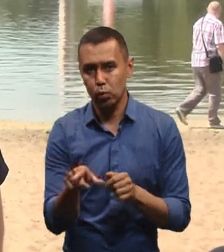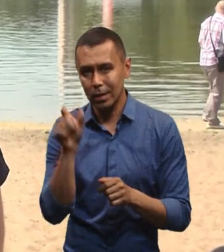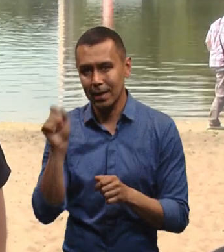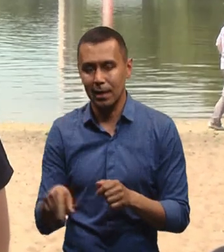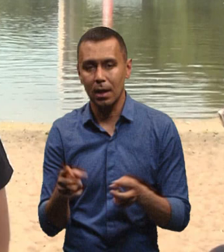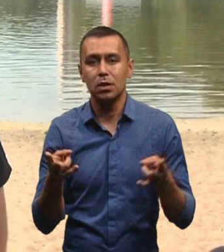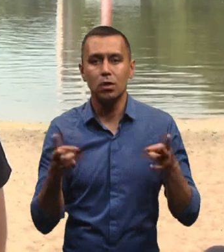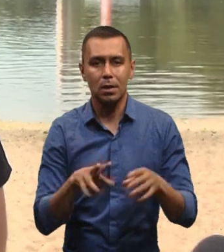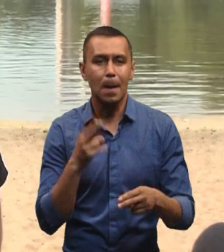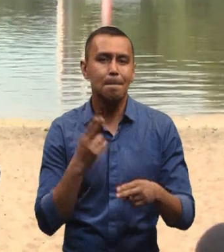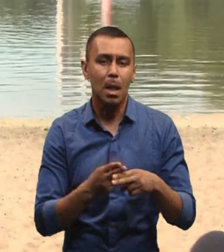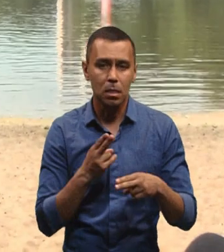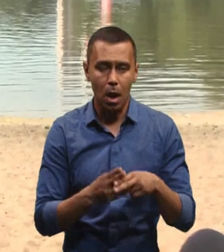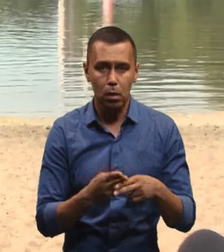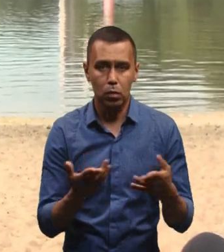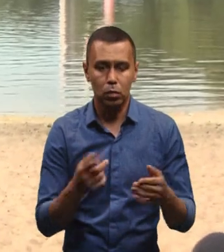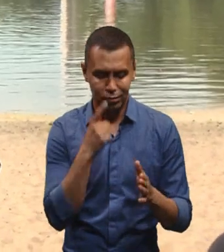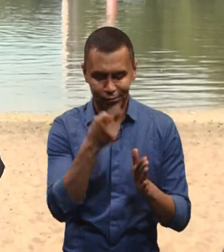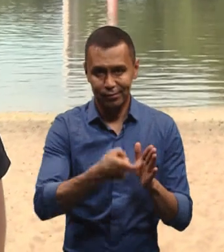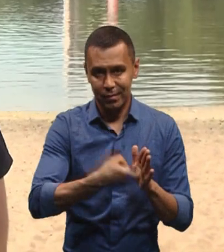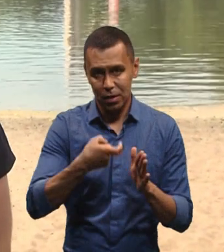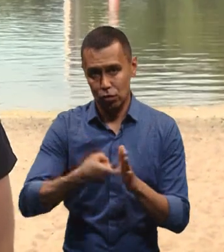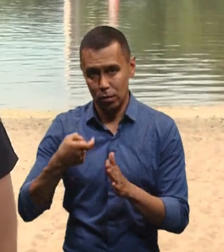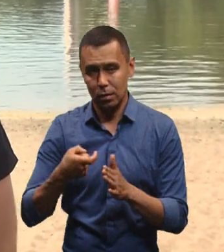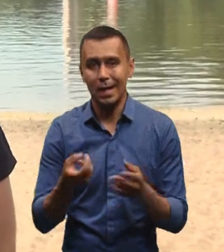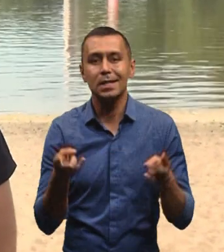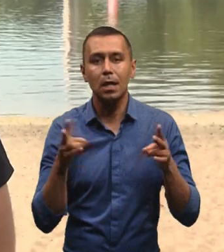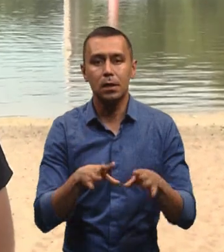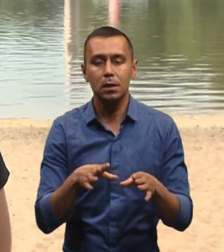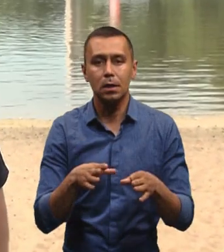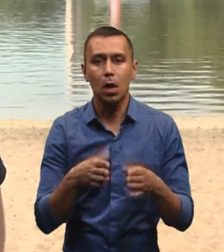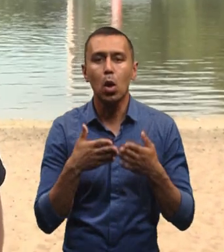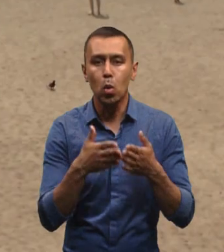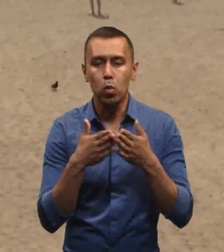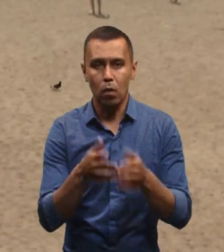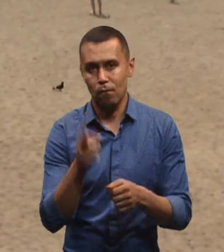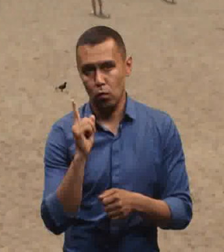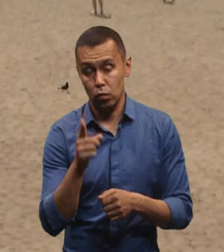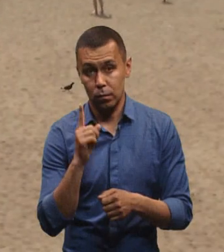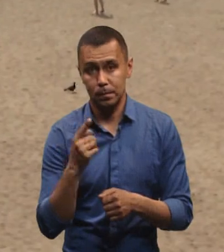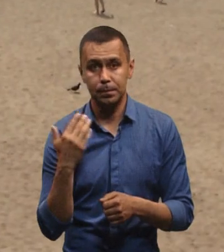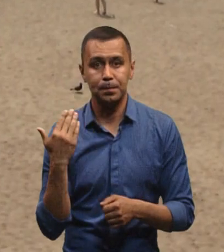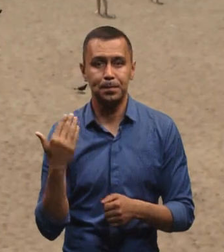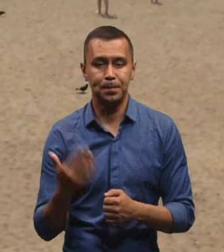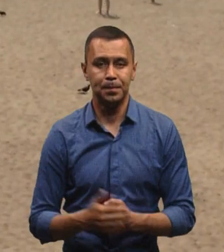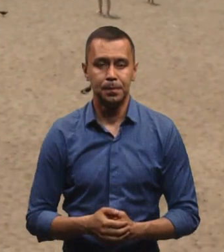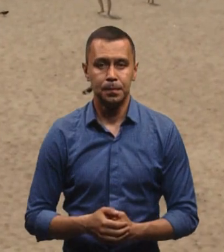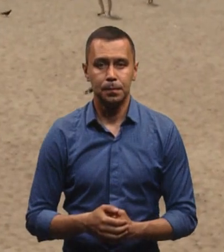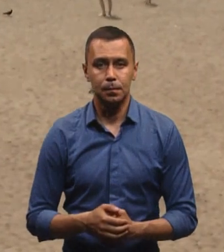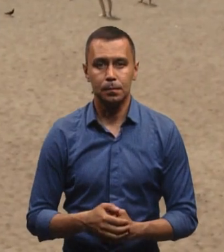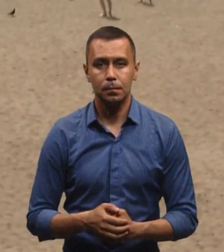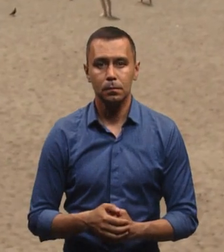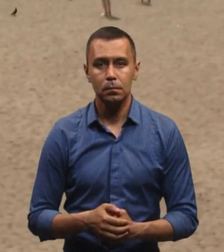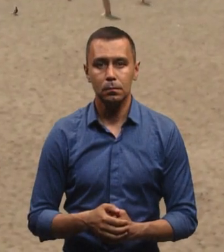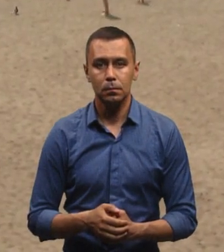залишки металу, крючки, залишки лодок, вудок. Вікторія Мельник, Юрій Чорний, Суспільне